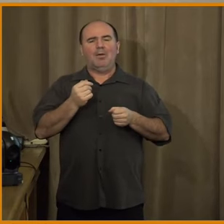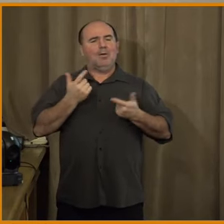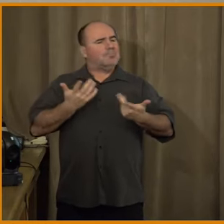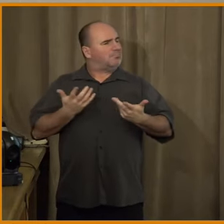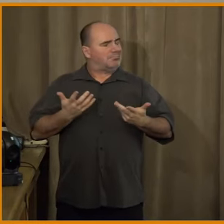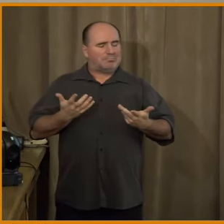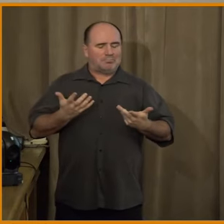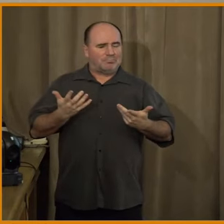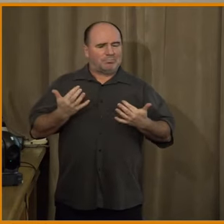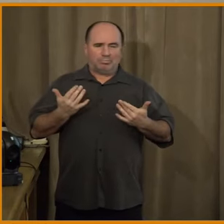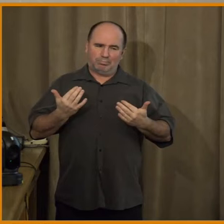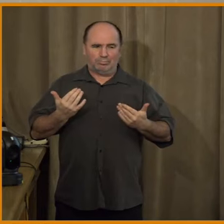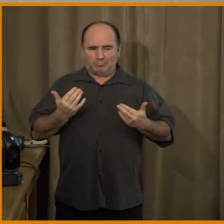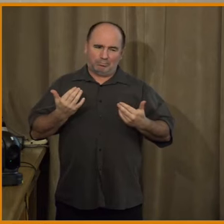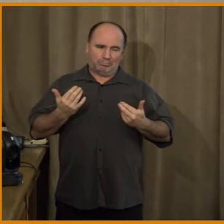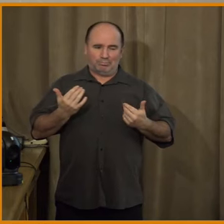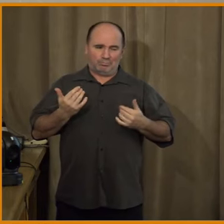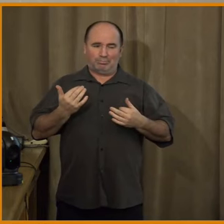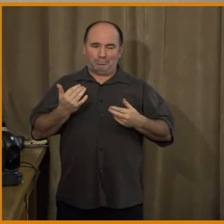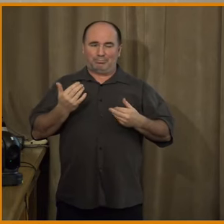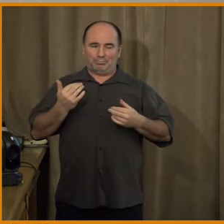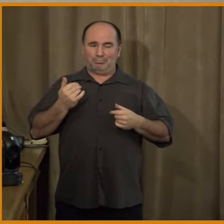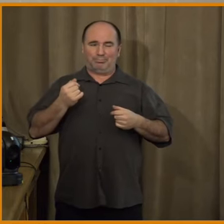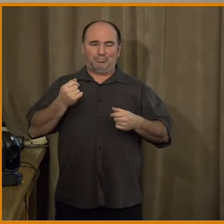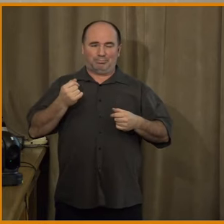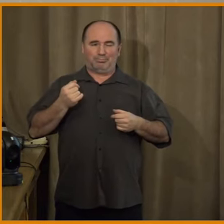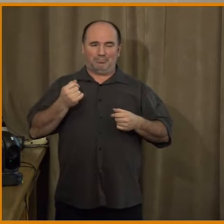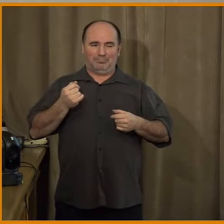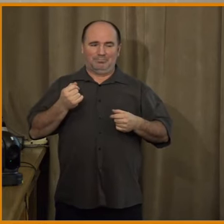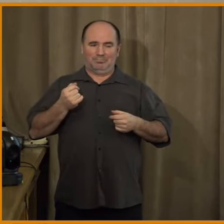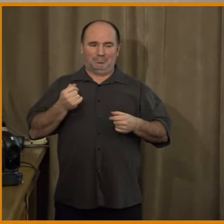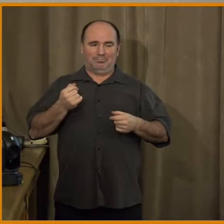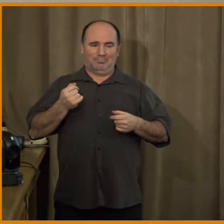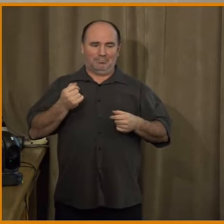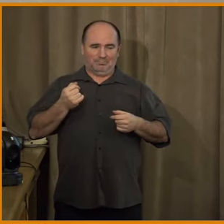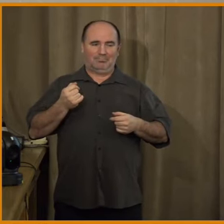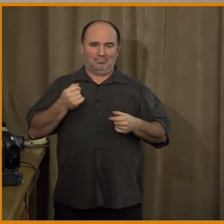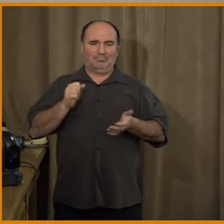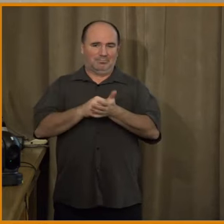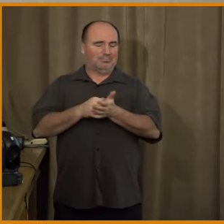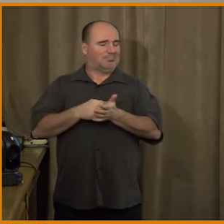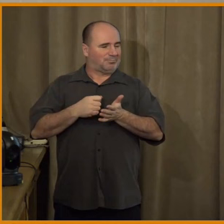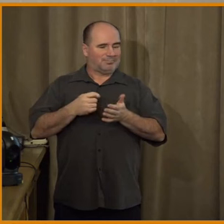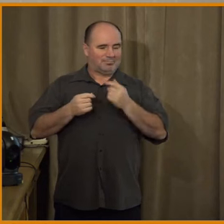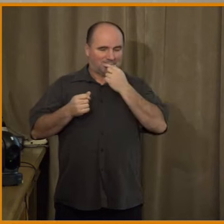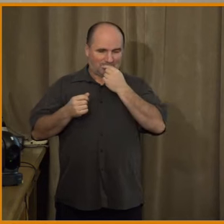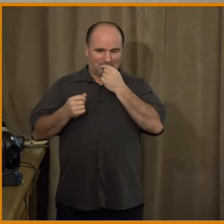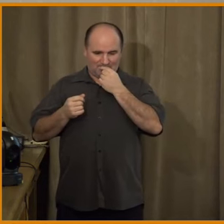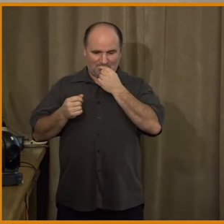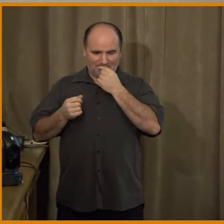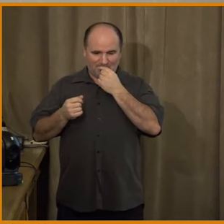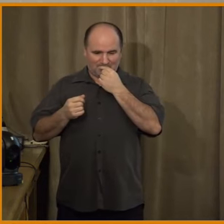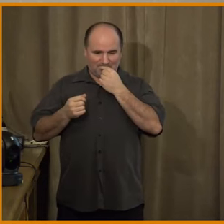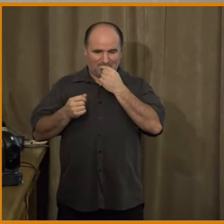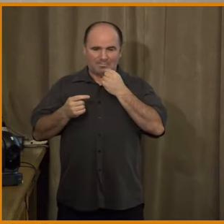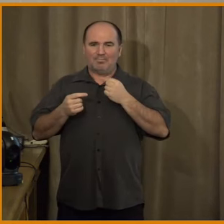příklad by byl, když šef redaktor Sputniku v době těsně po začátku druhého kola voleb,